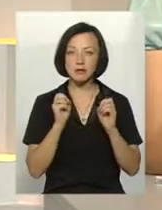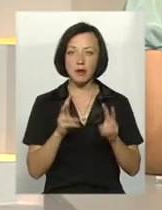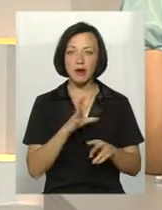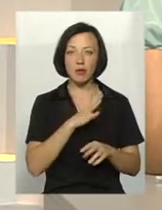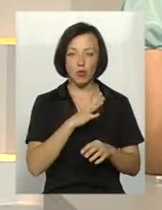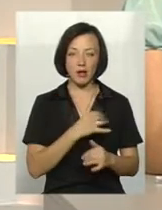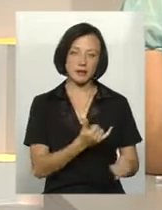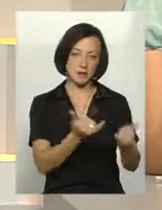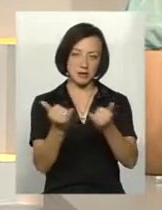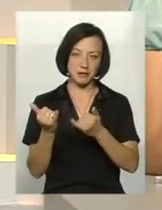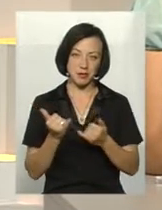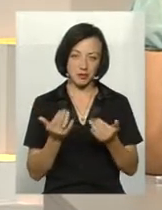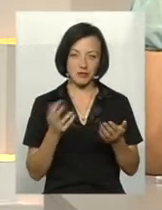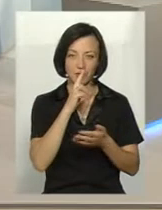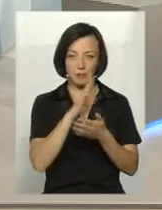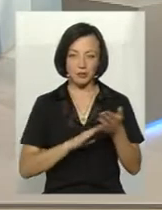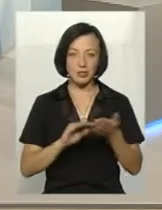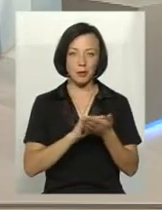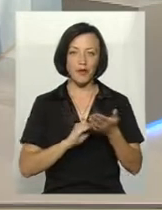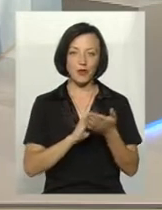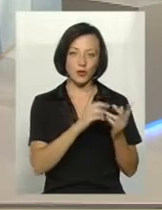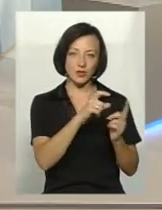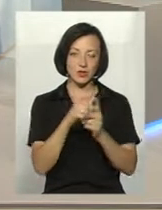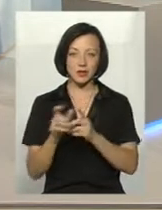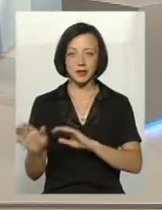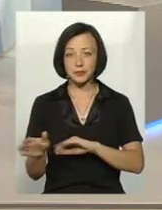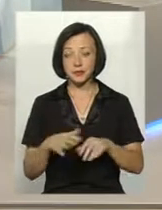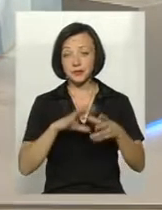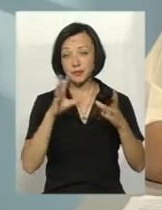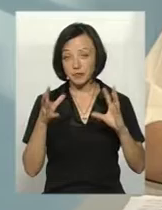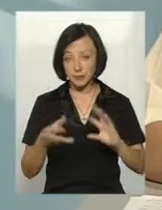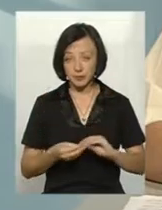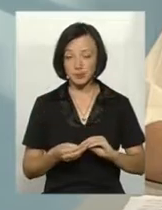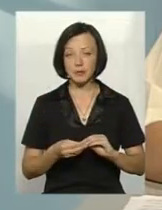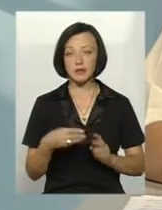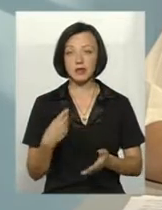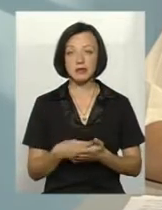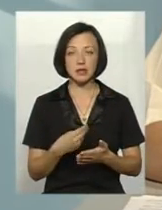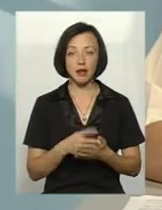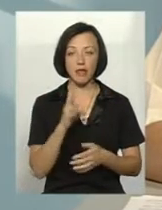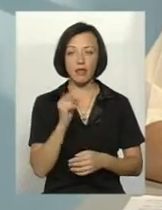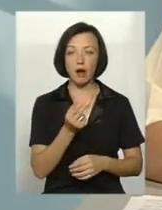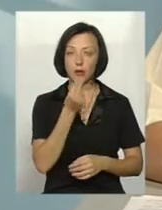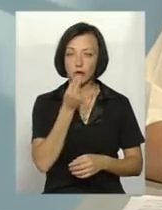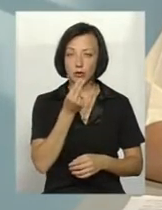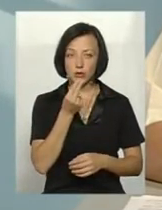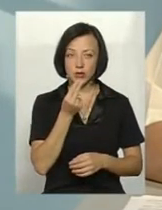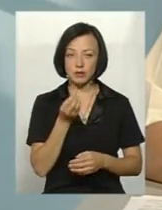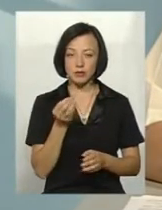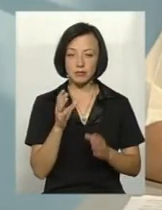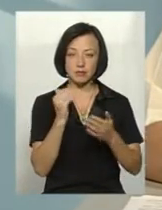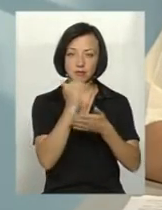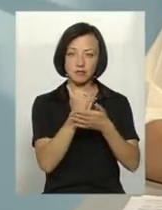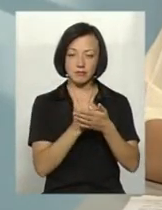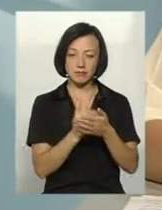забезпечена, вибачайте за тавтологію. В цілому ціна на продукцію складається з різних чинників.